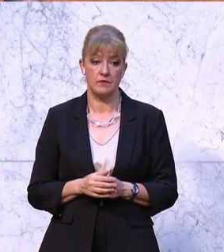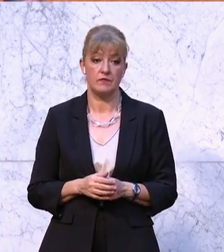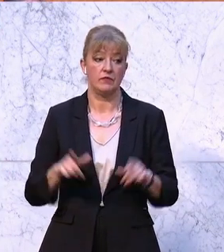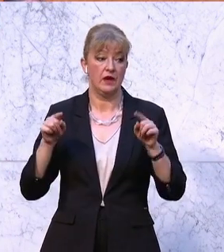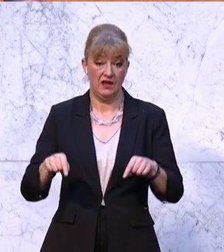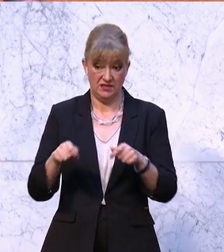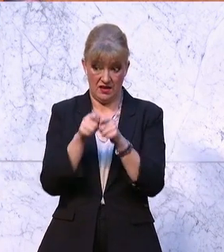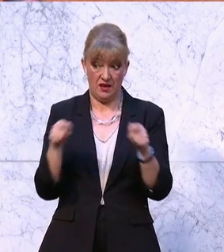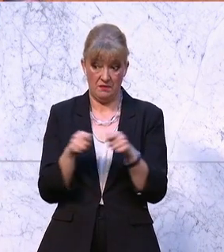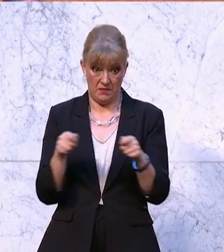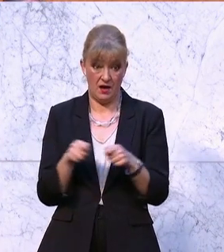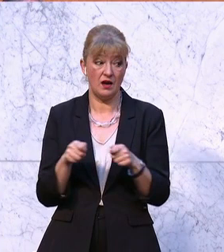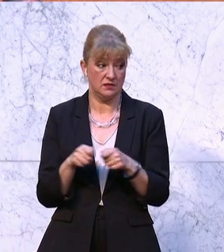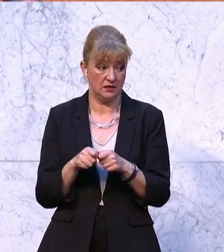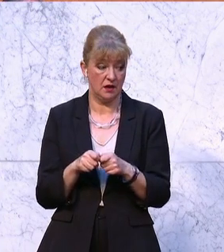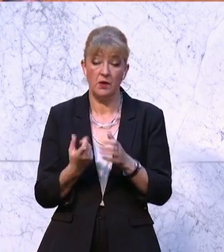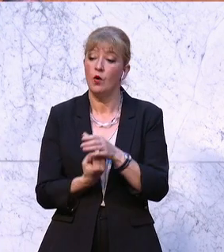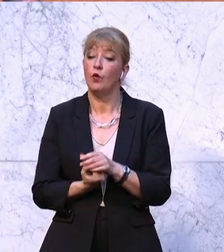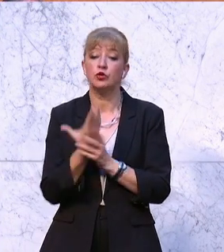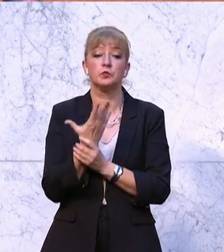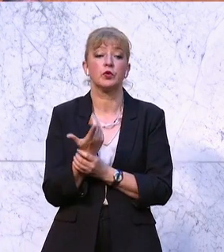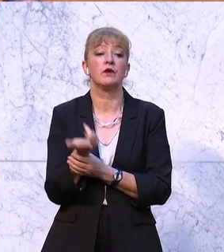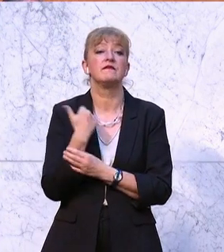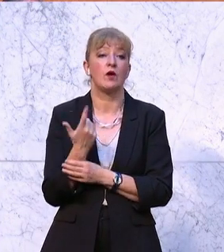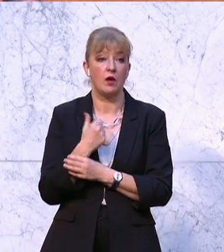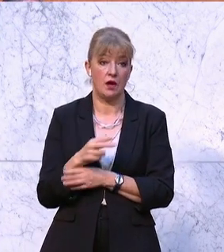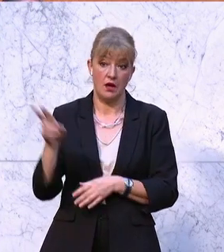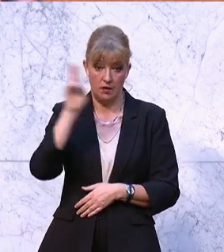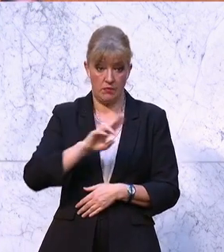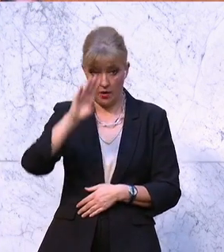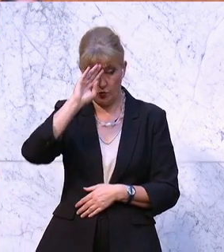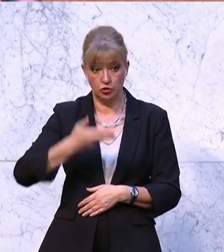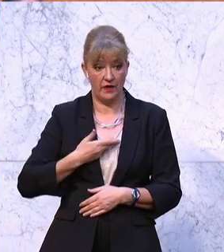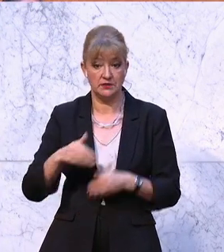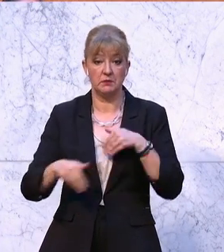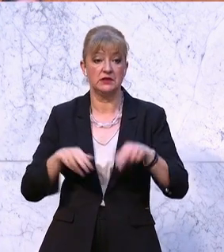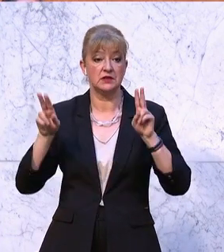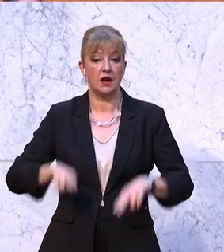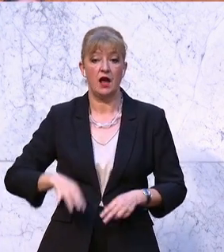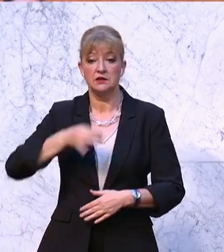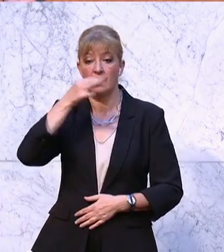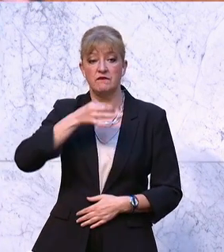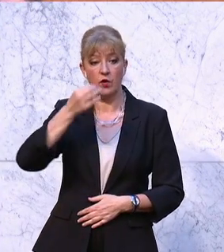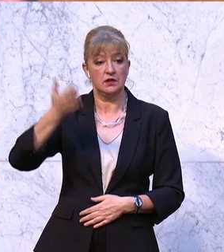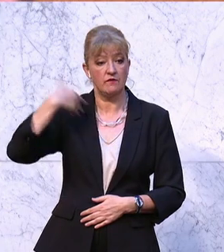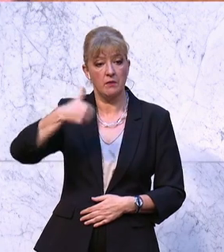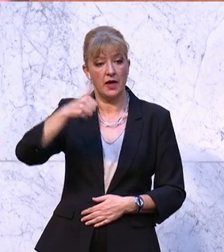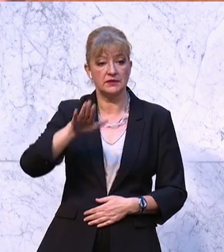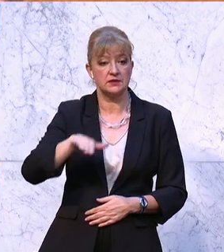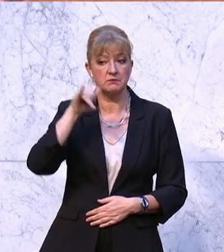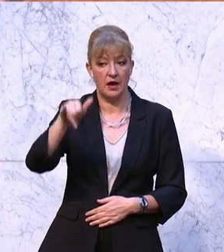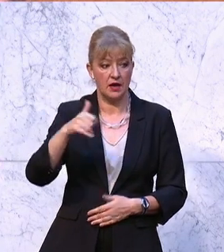diese Maßnahme ihren Ursprung im blau-schwarzen Ministerratsvortrag vom 1. Mai